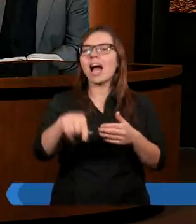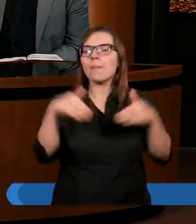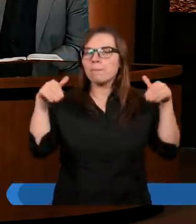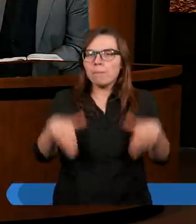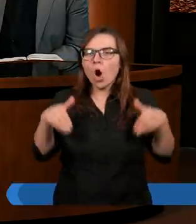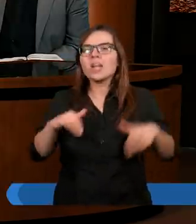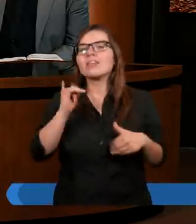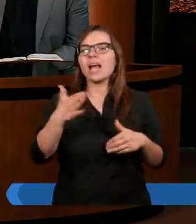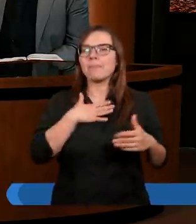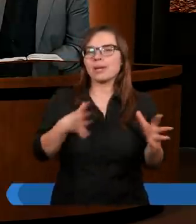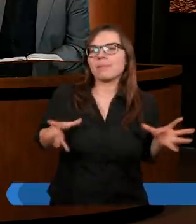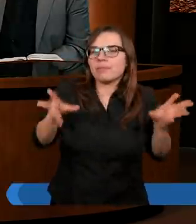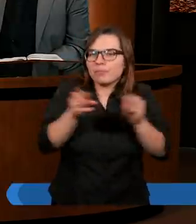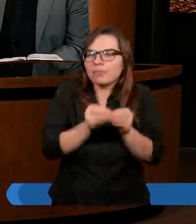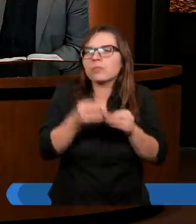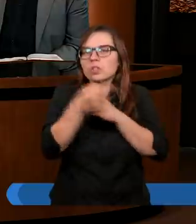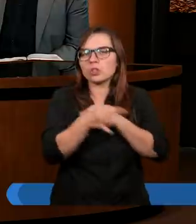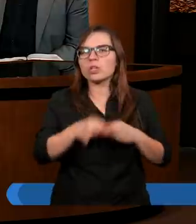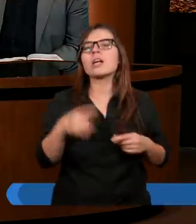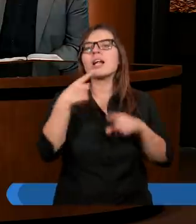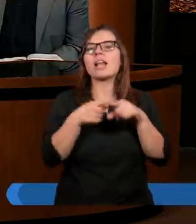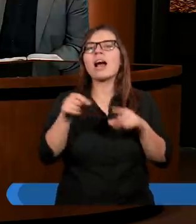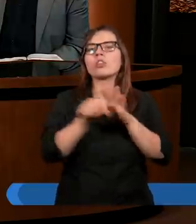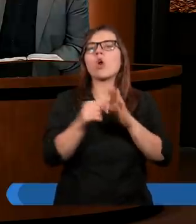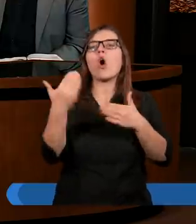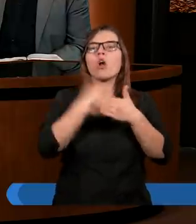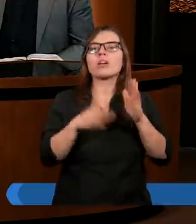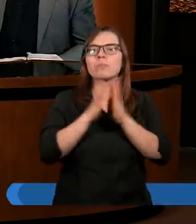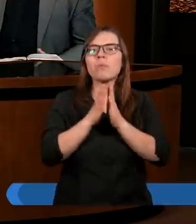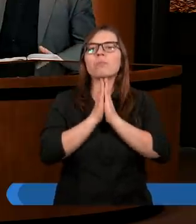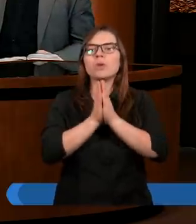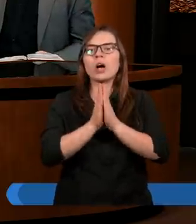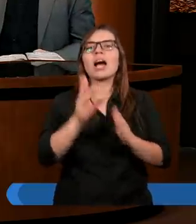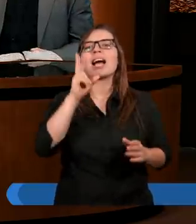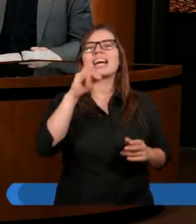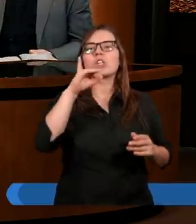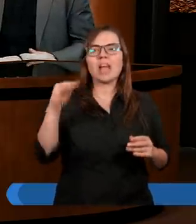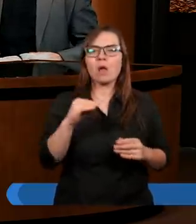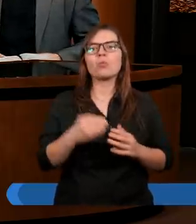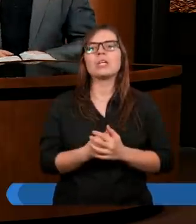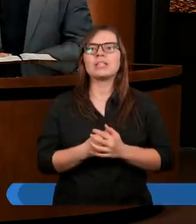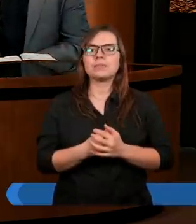możliwość, jaką mieliśmy dzisiaj. Zatem do końcowej modlitwy poproszę Ciebie.